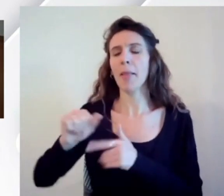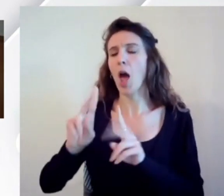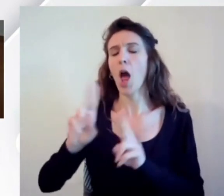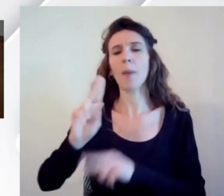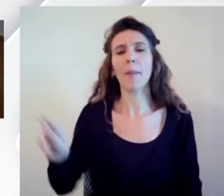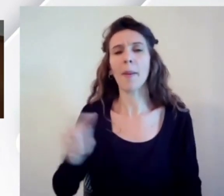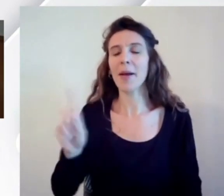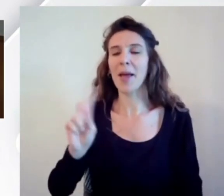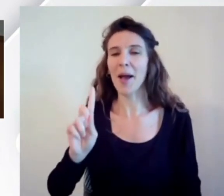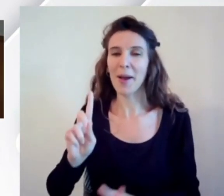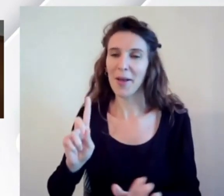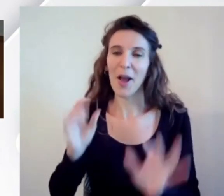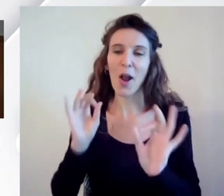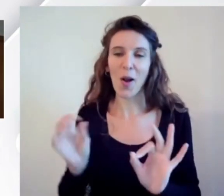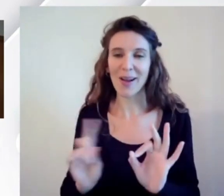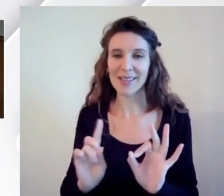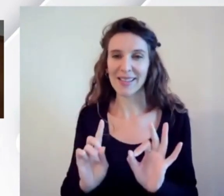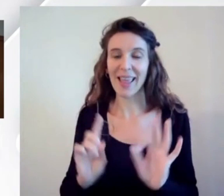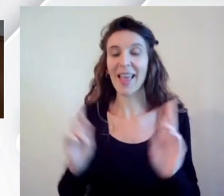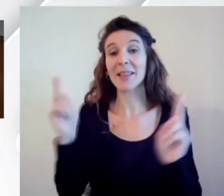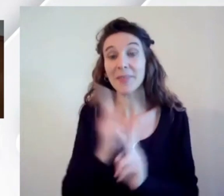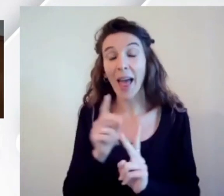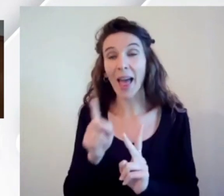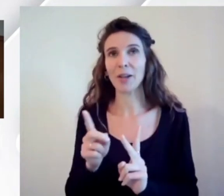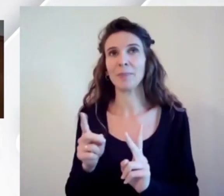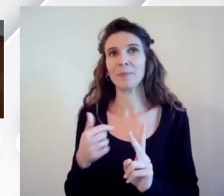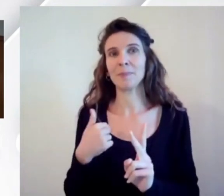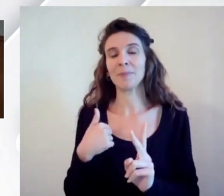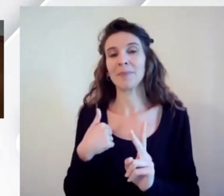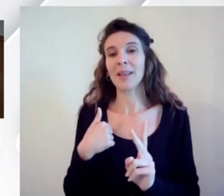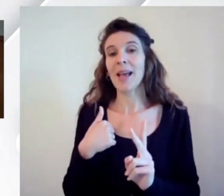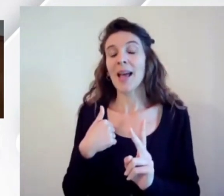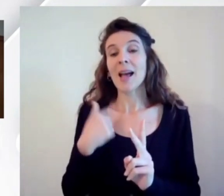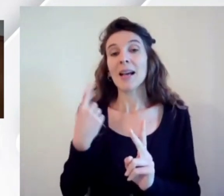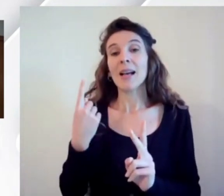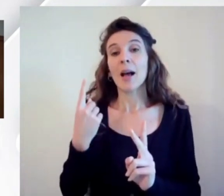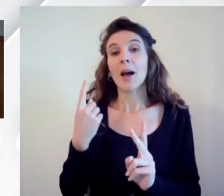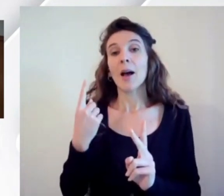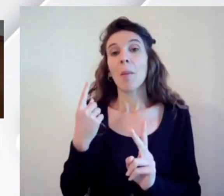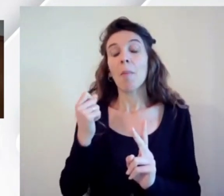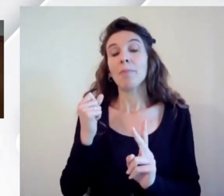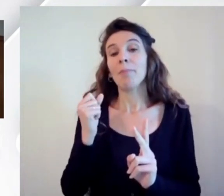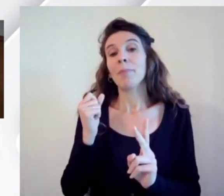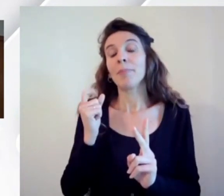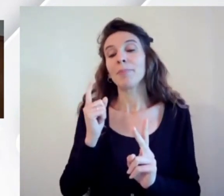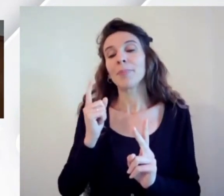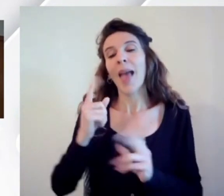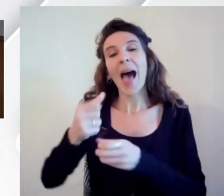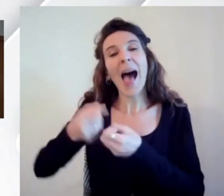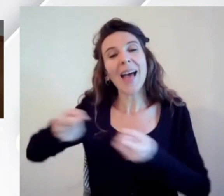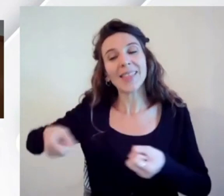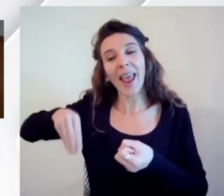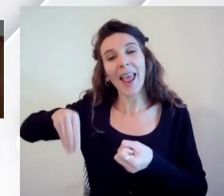per avere diciamo così l'importanza di essere un oggetto del cassetto degli